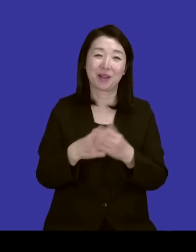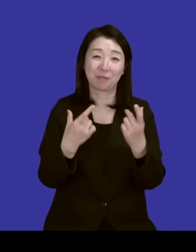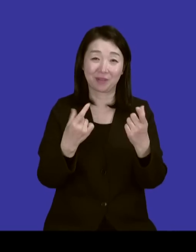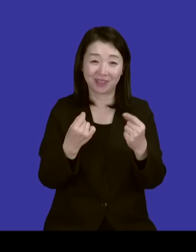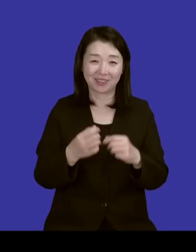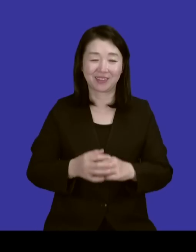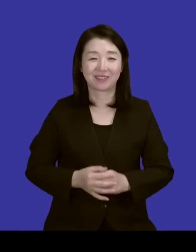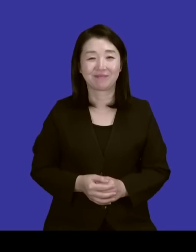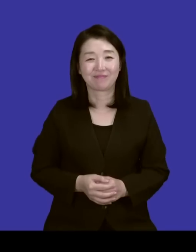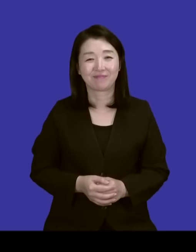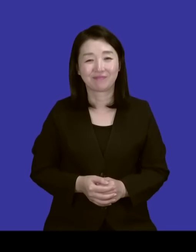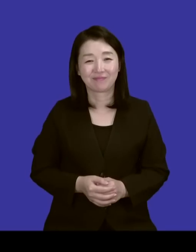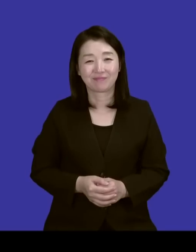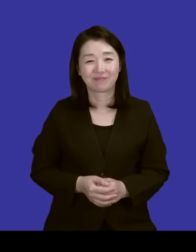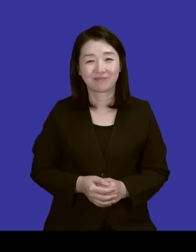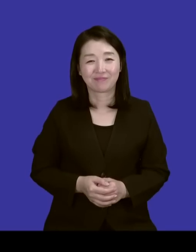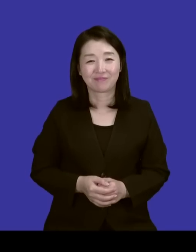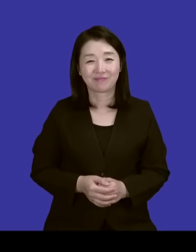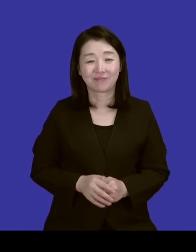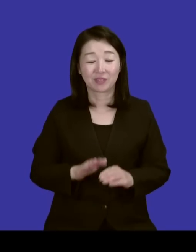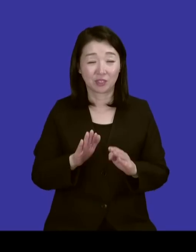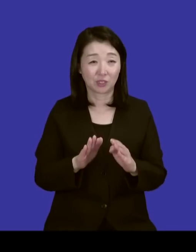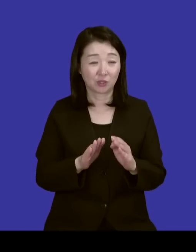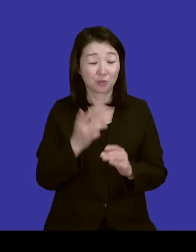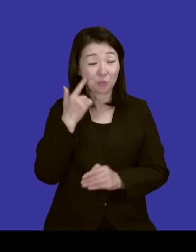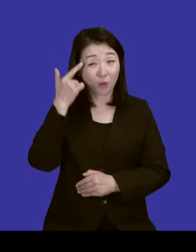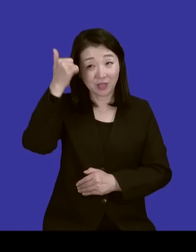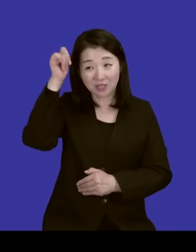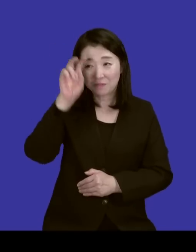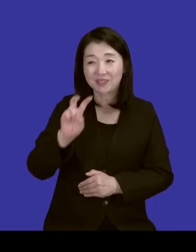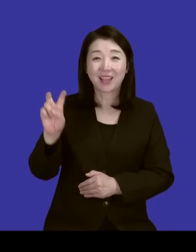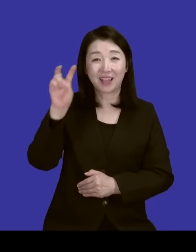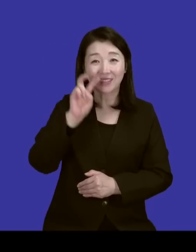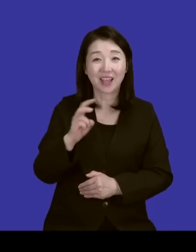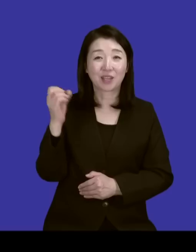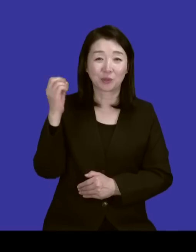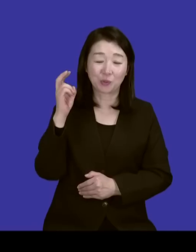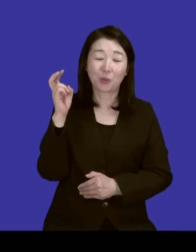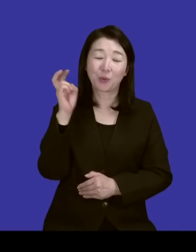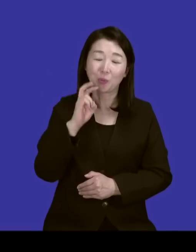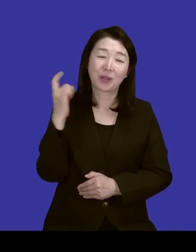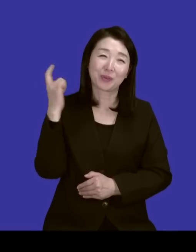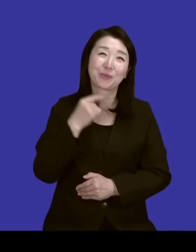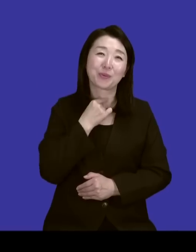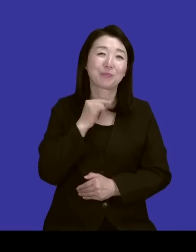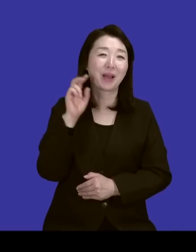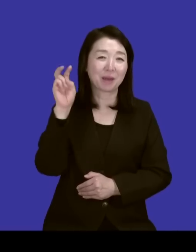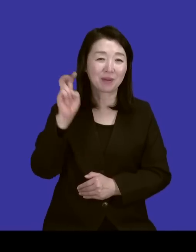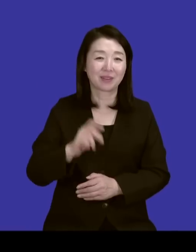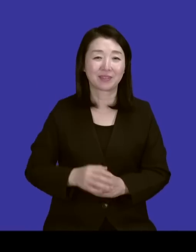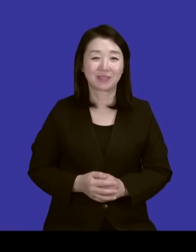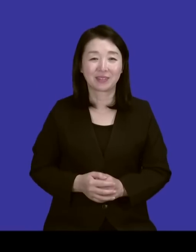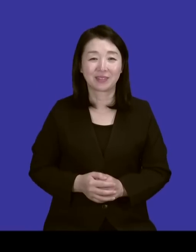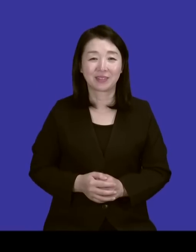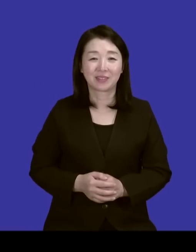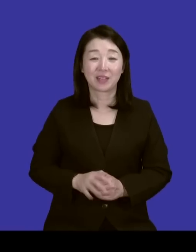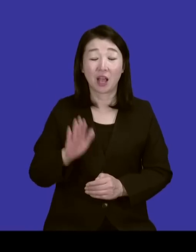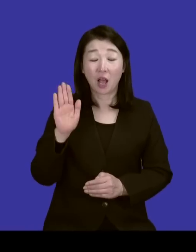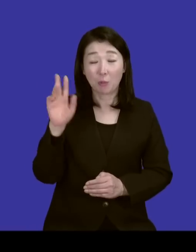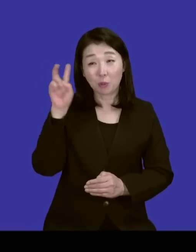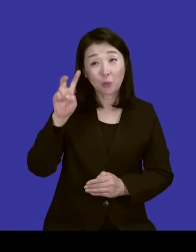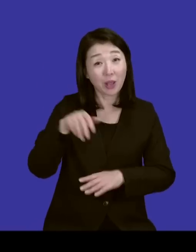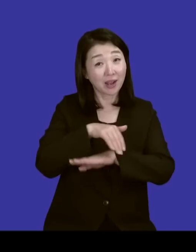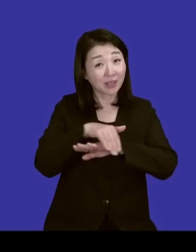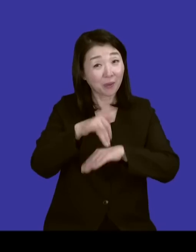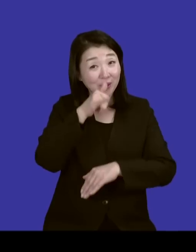목사님 아까도 잠깐 언급하셨지만 많은 분들이 또 목사님의 찬양이든 노래든 듣고 싶어하는 분들이 많은데 앞으로 노래하실 계획은